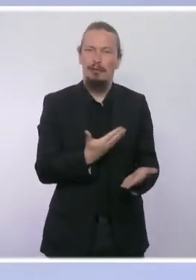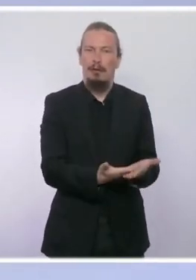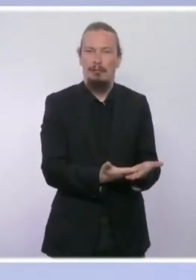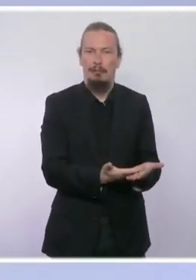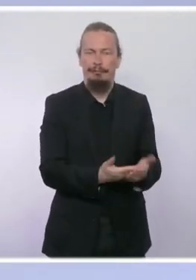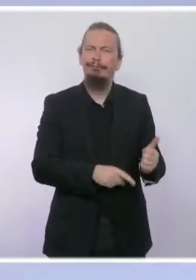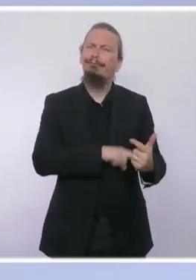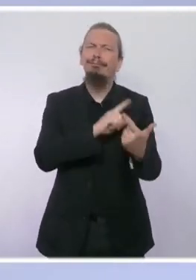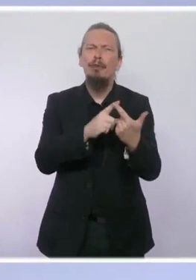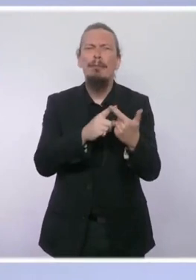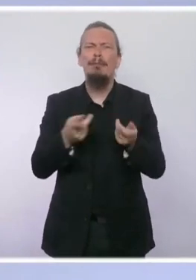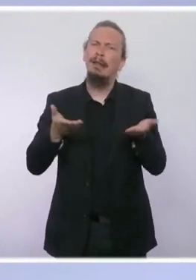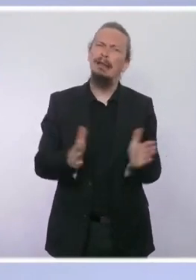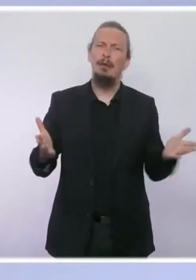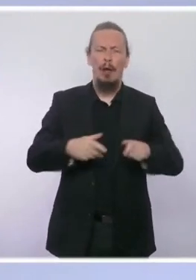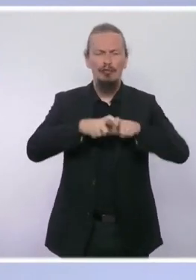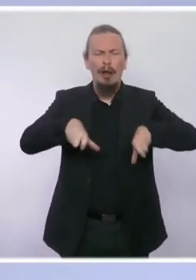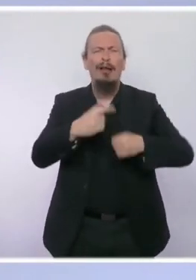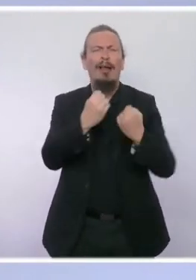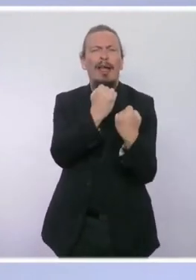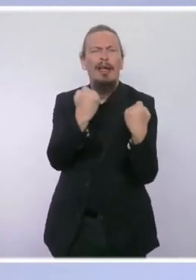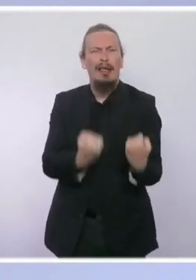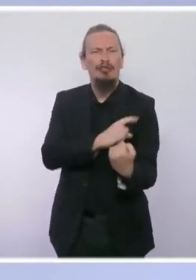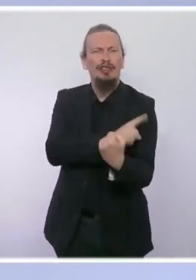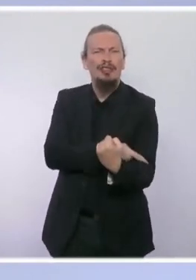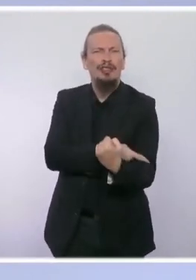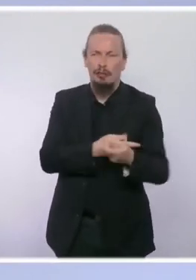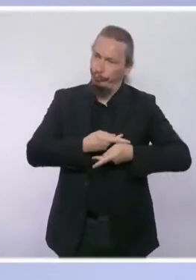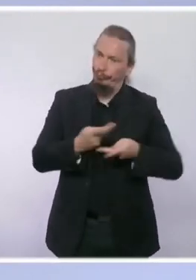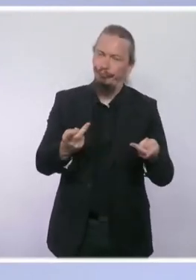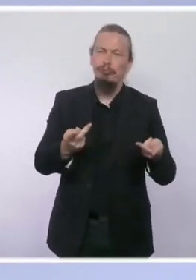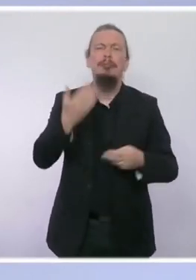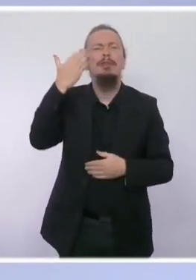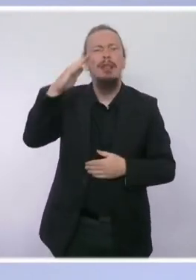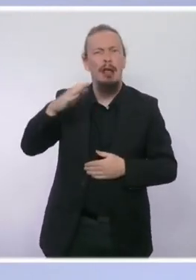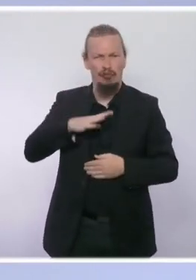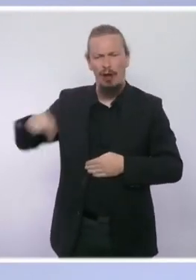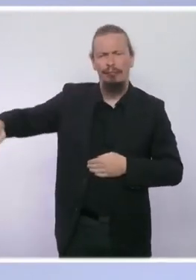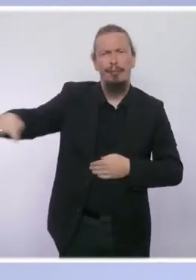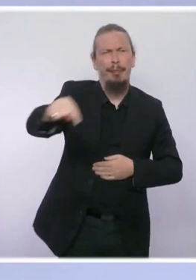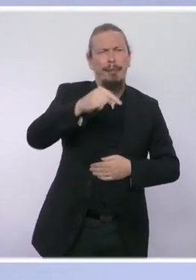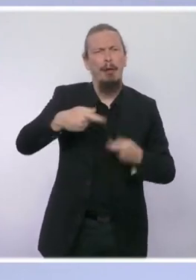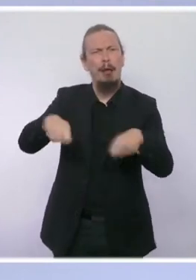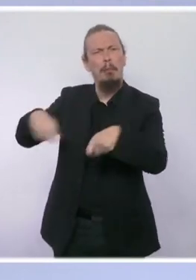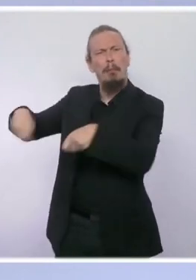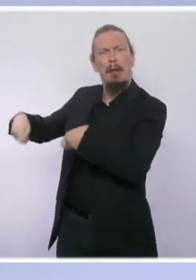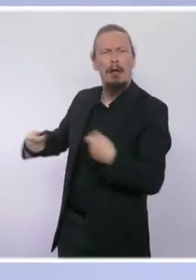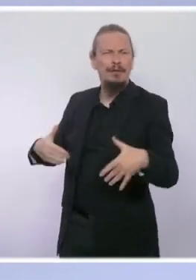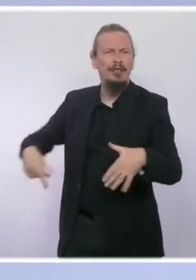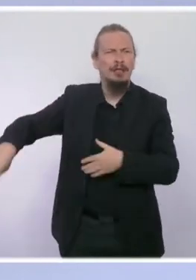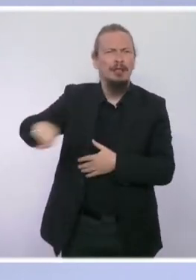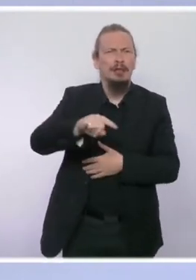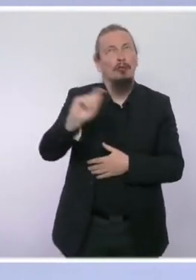mesure que nous avons prise de renforcement du chèque énergie puisque l'ensemble des foyers et des millions de foyers bénéficiaires du chèque énergie, qui le perçoivent